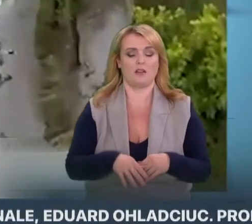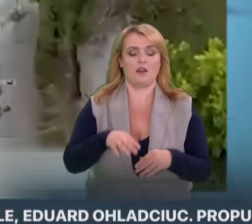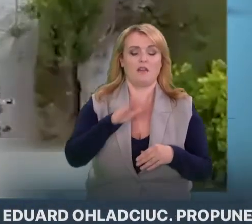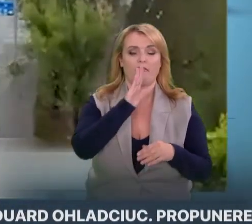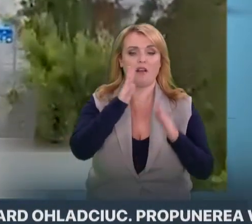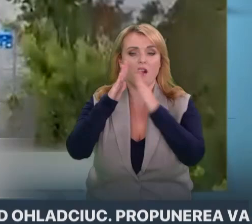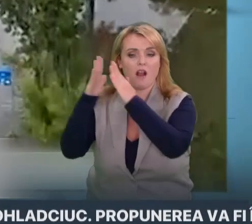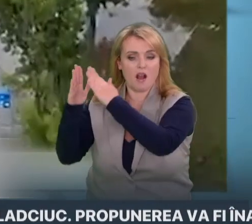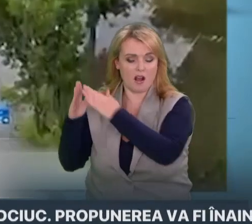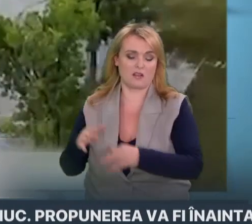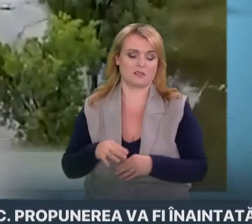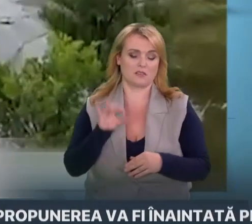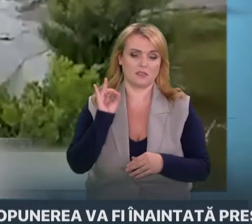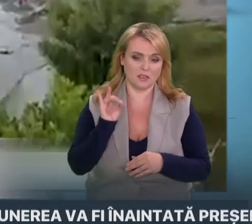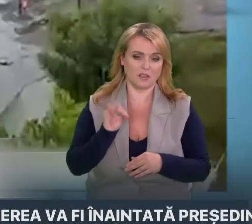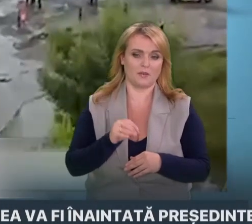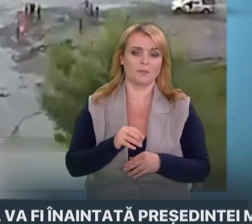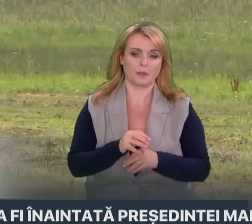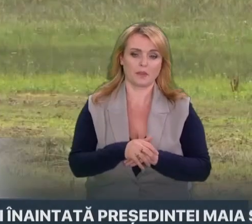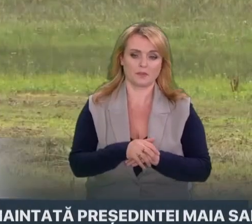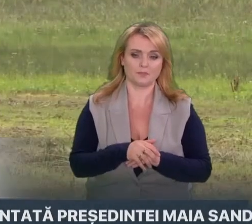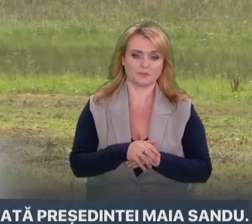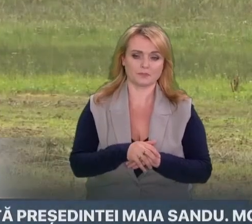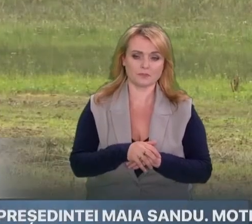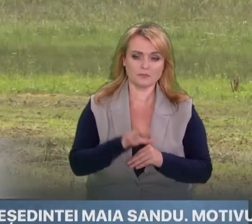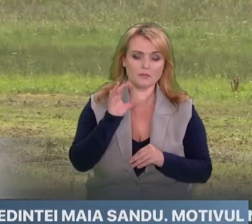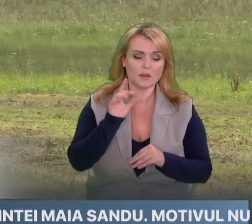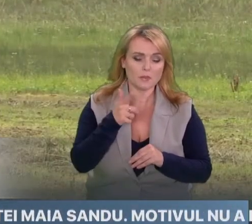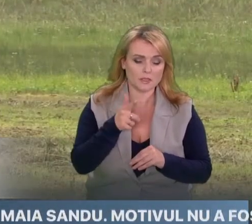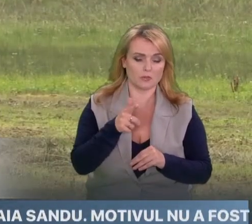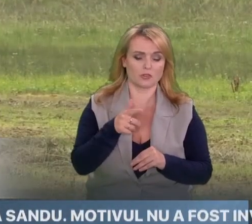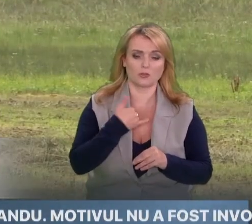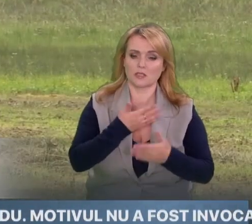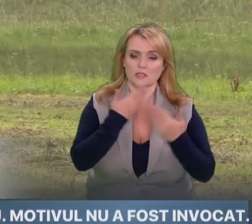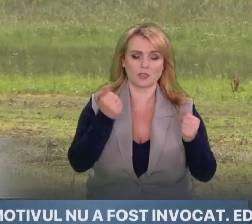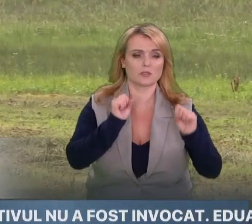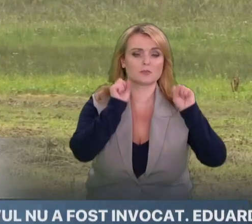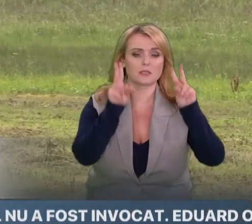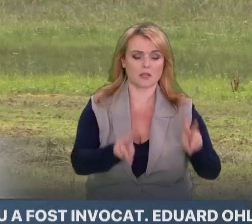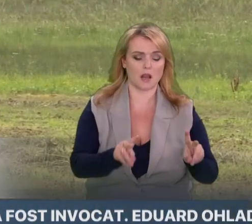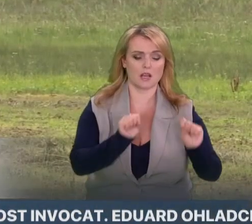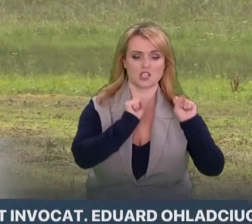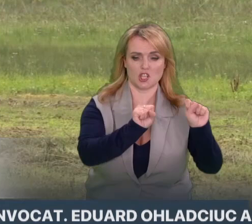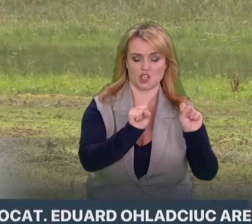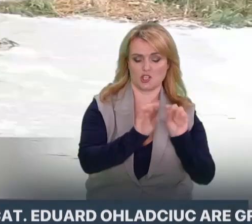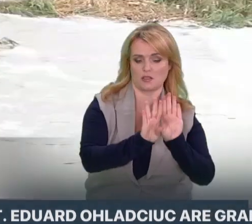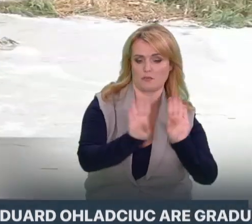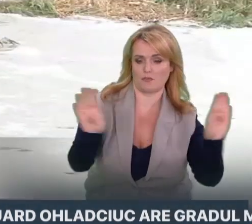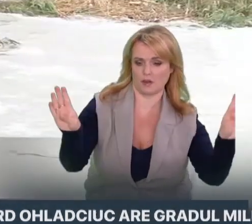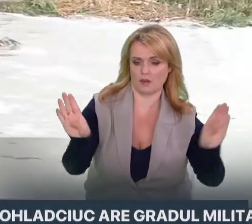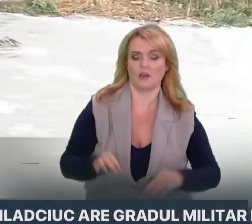în localități și pot afecta și bazinii de apă potabilă. Apele Moldovei efectuează